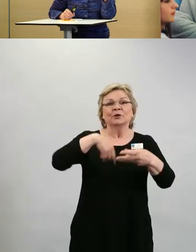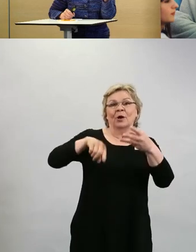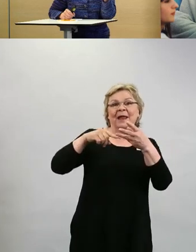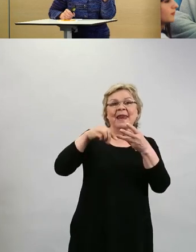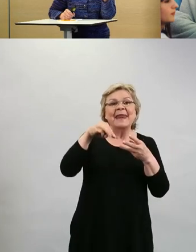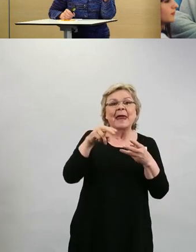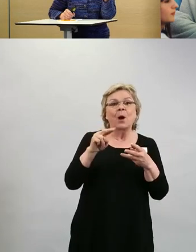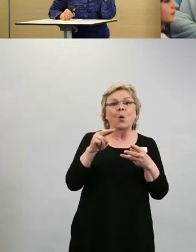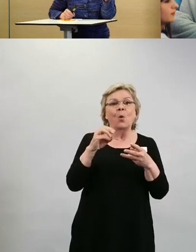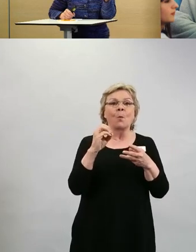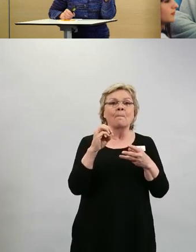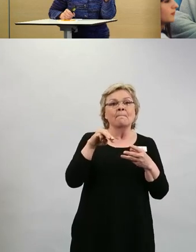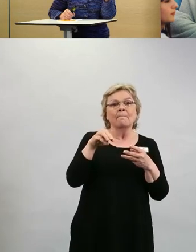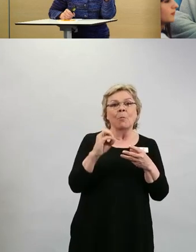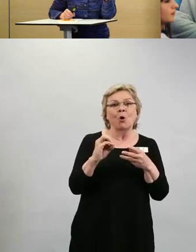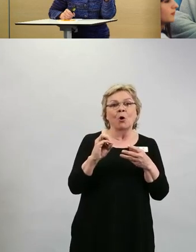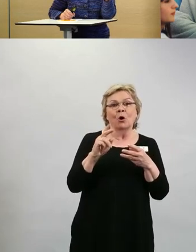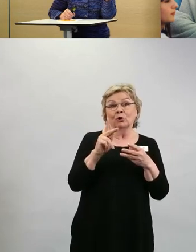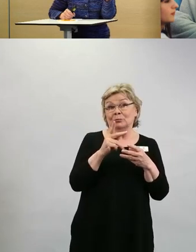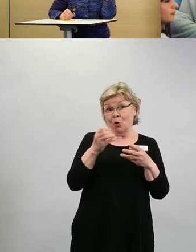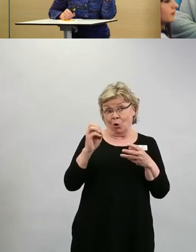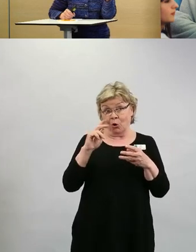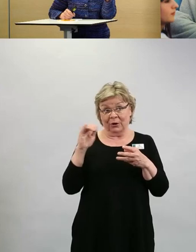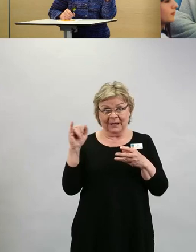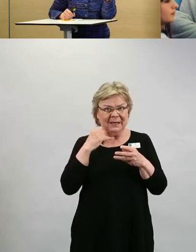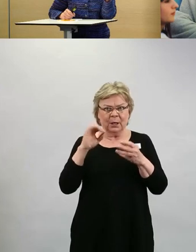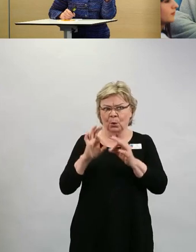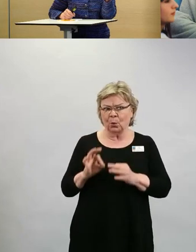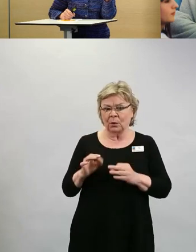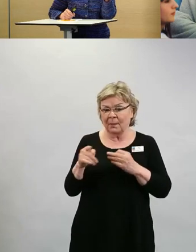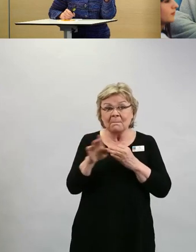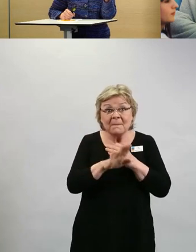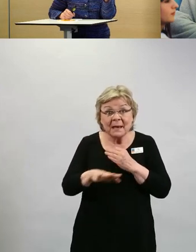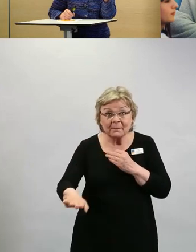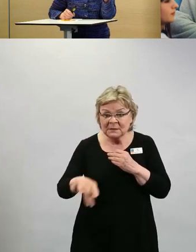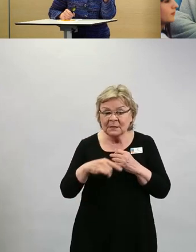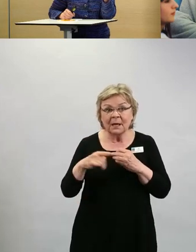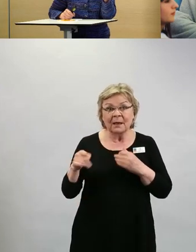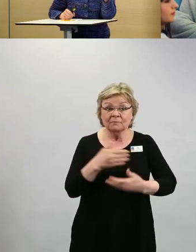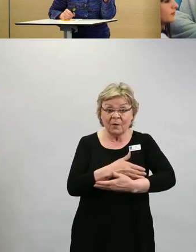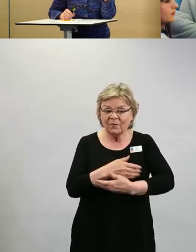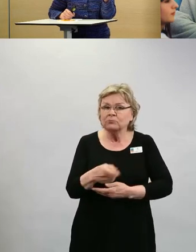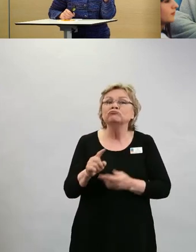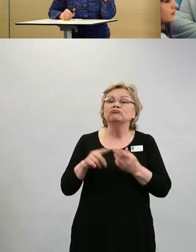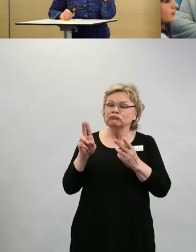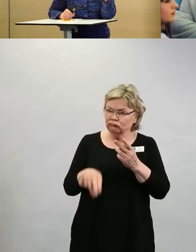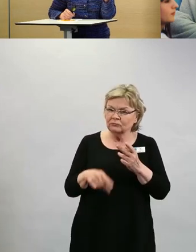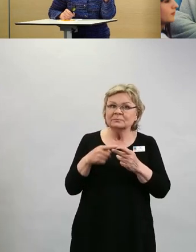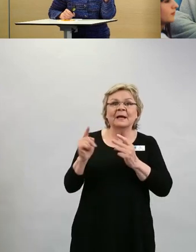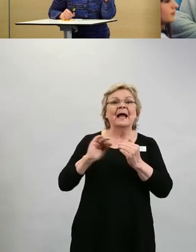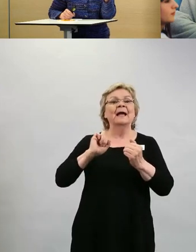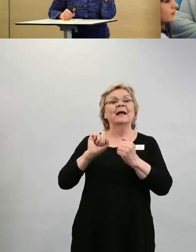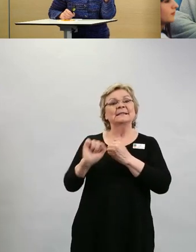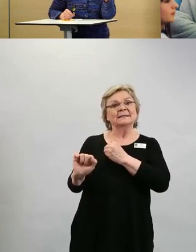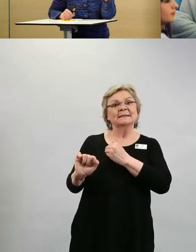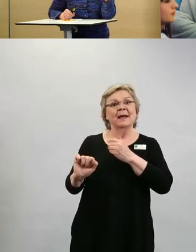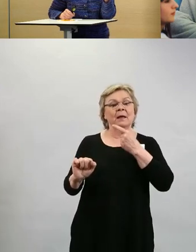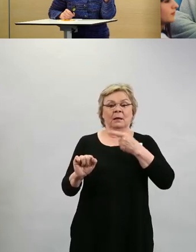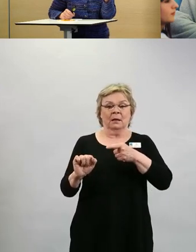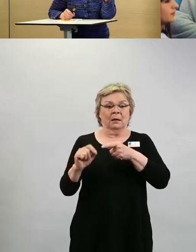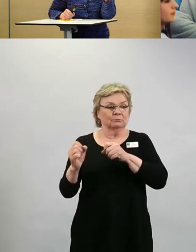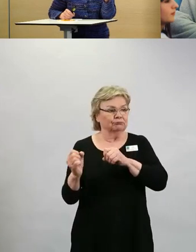Pneemokokkissa ollaan nähty, kuinka pneemokokkikonjugaattirokote pikkulapsille annettuna on estänyt vanhempien ihmisten